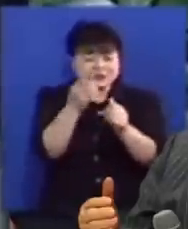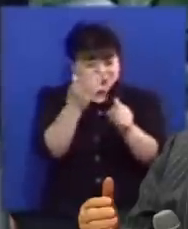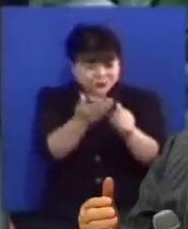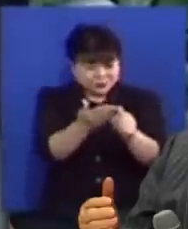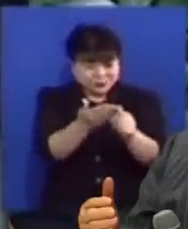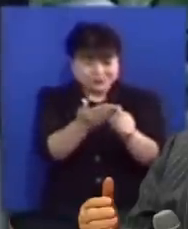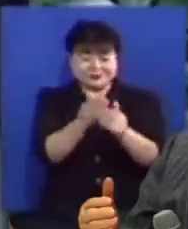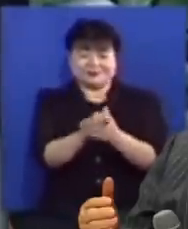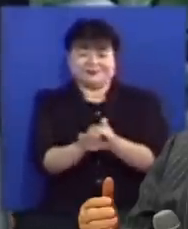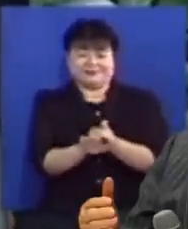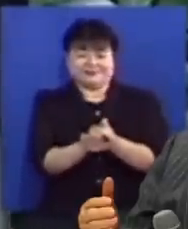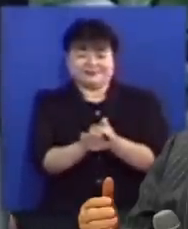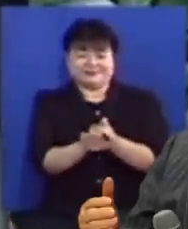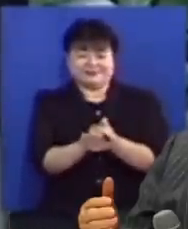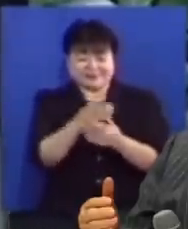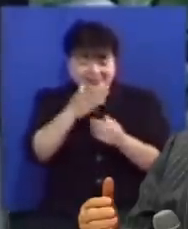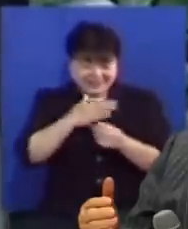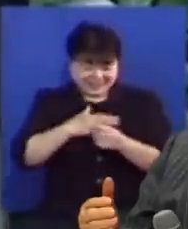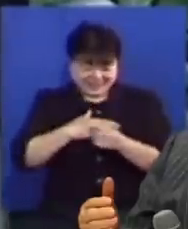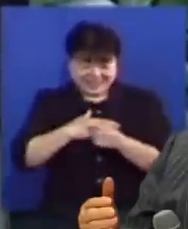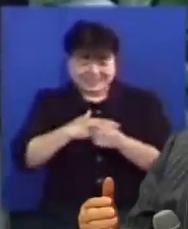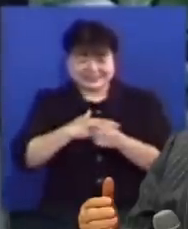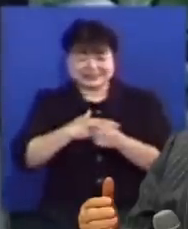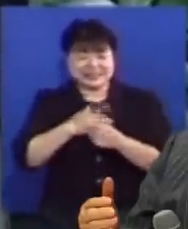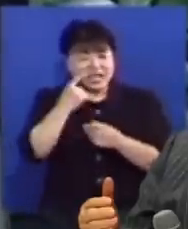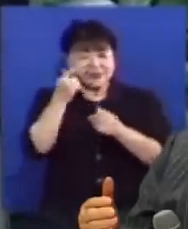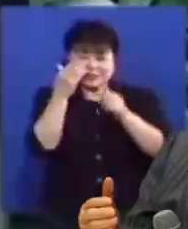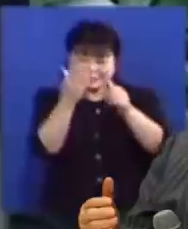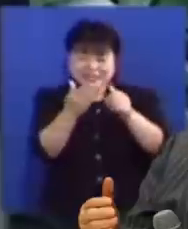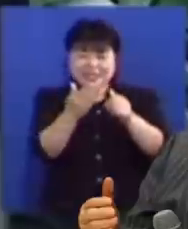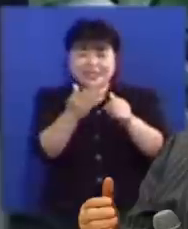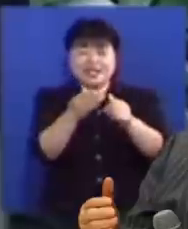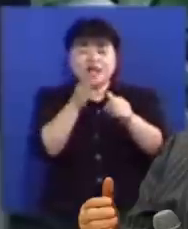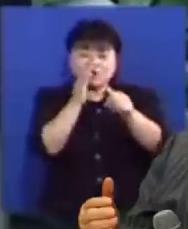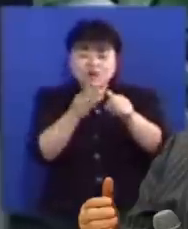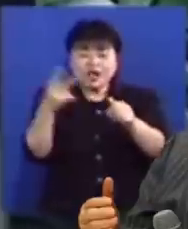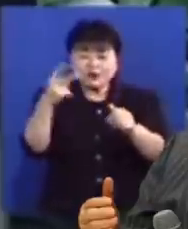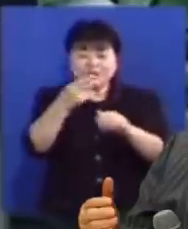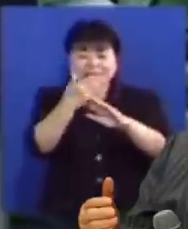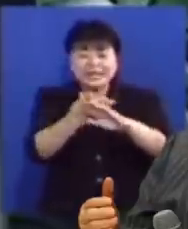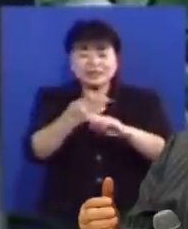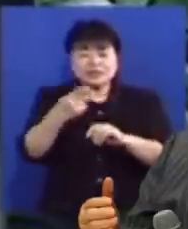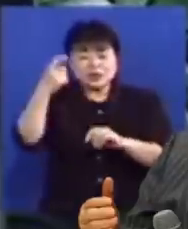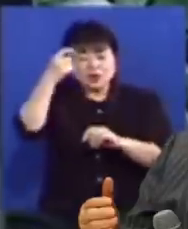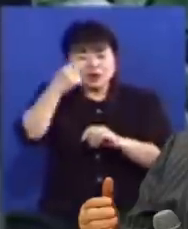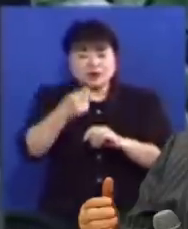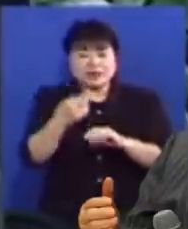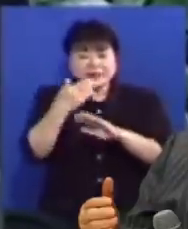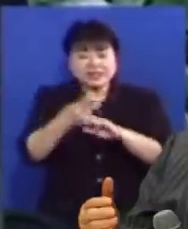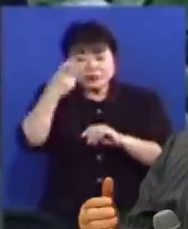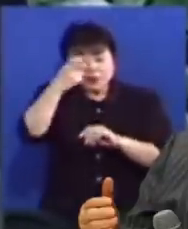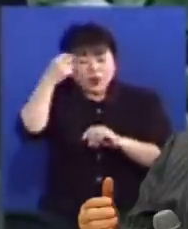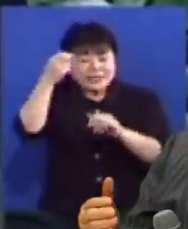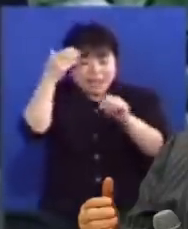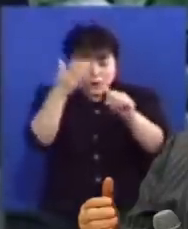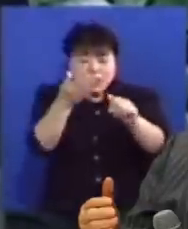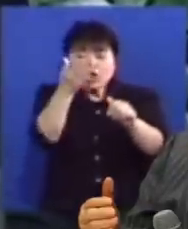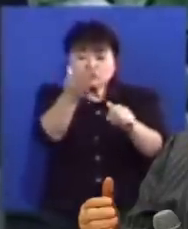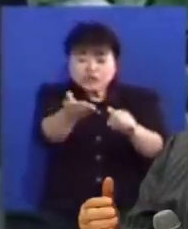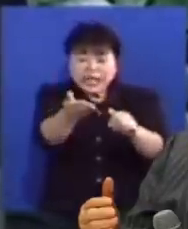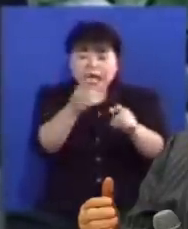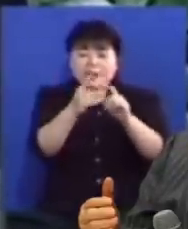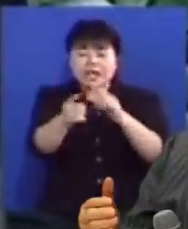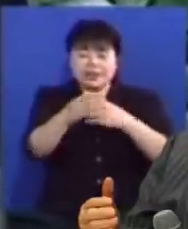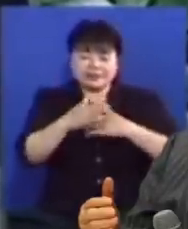하신 말씀 중에 내가 아버지께 구하겠으니 또 다른 보혜사를 보내주겠다 그